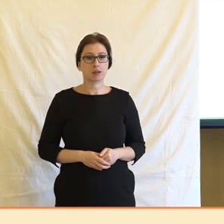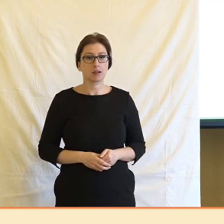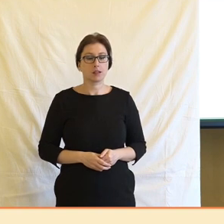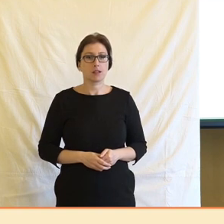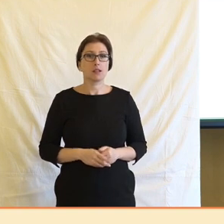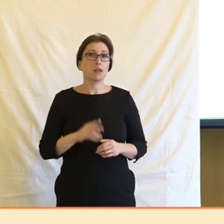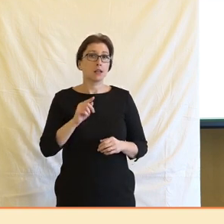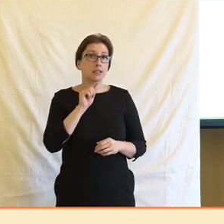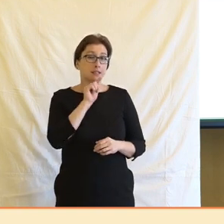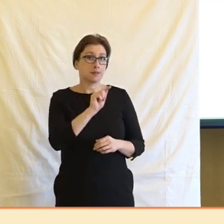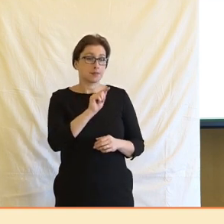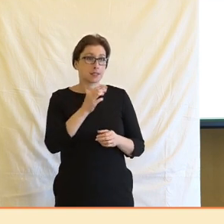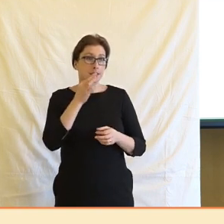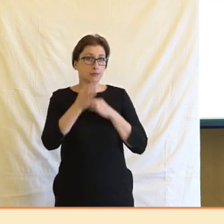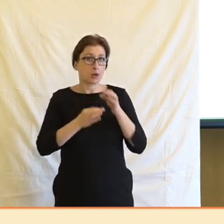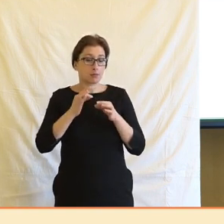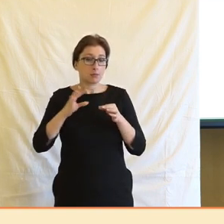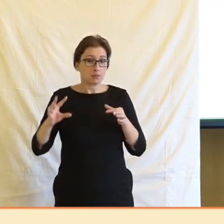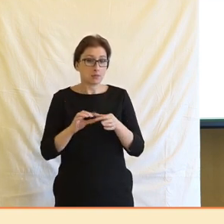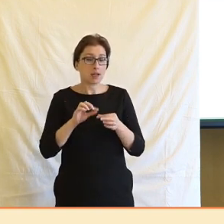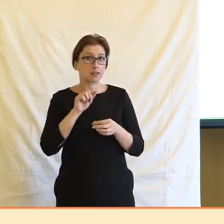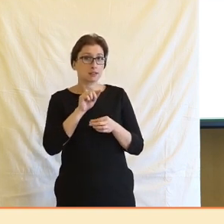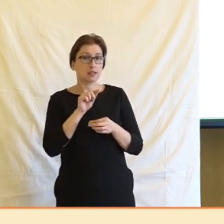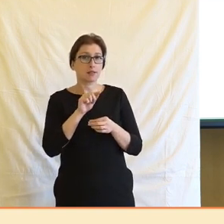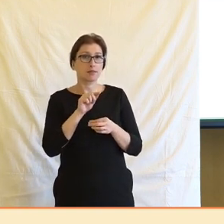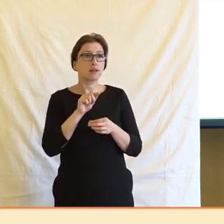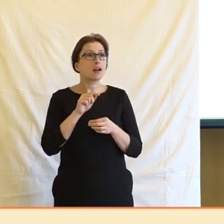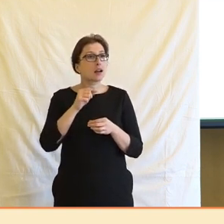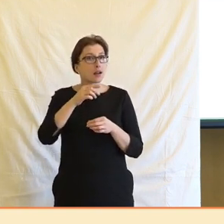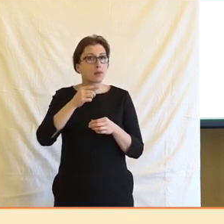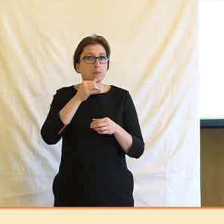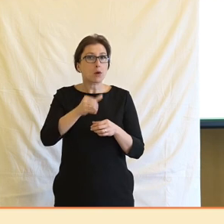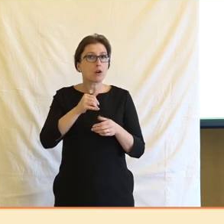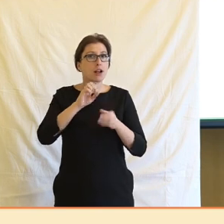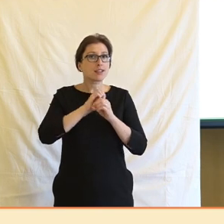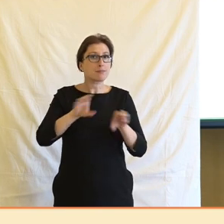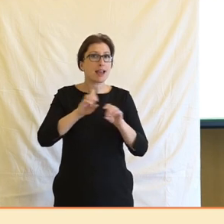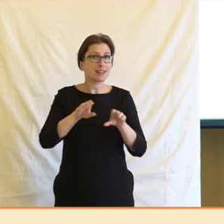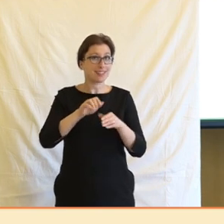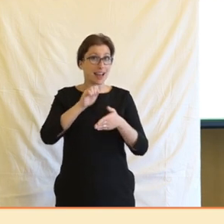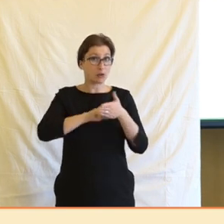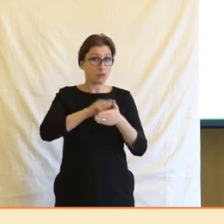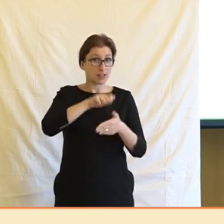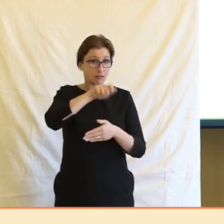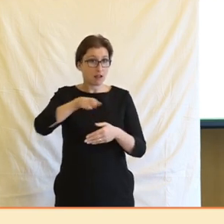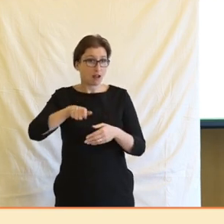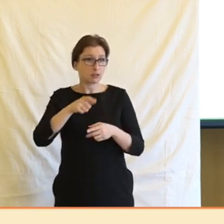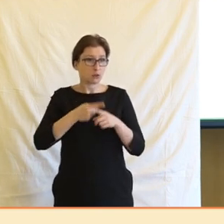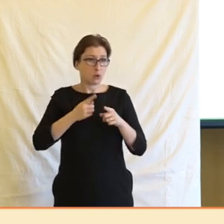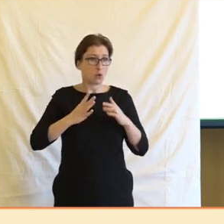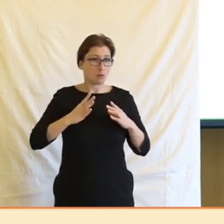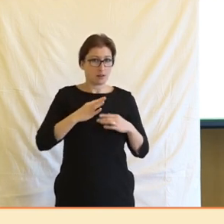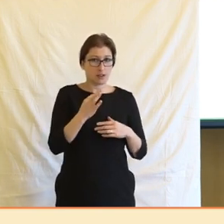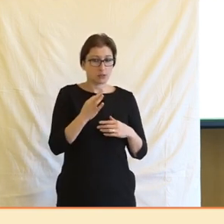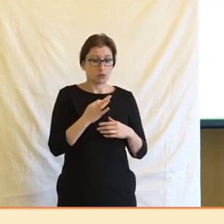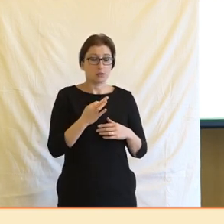která vlastně z následujících možností nejlépe charakterizuje vnímání tohoto povolání v médiích. No, nevím, do jaké míry